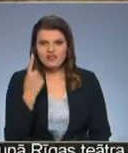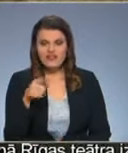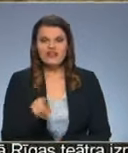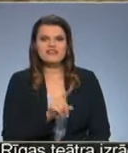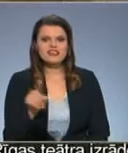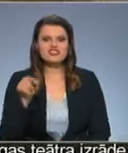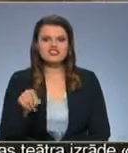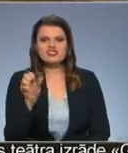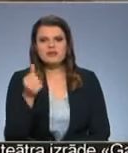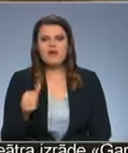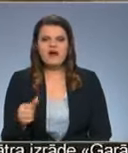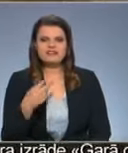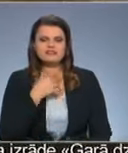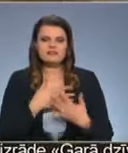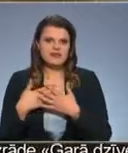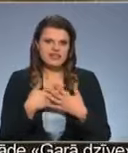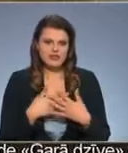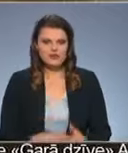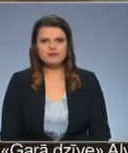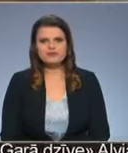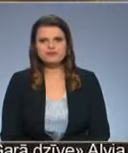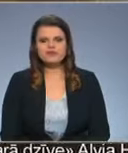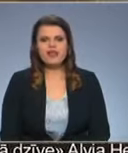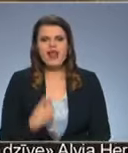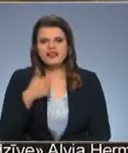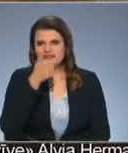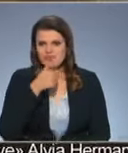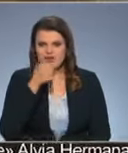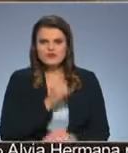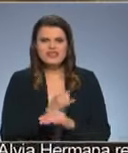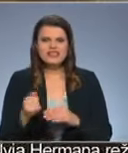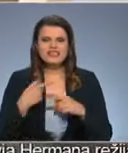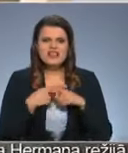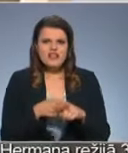Tas ir šīs mākslas brīnums. Es personiski tīri tehniski.